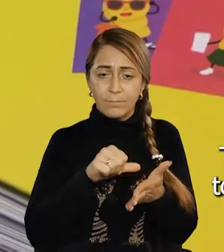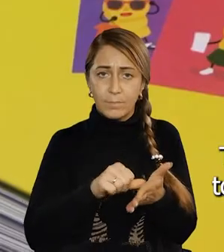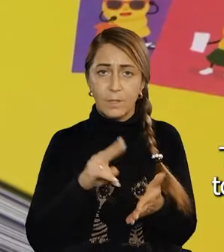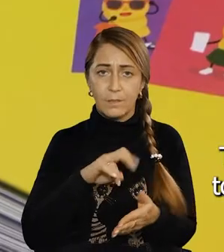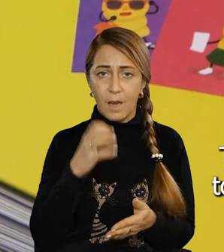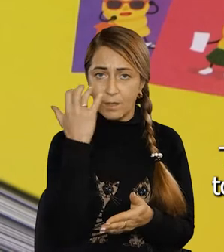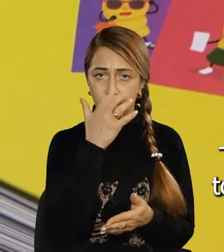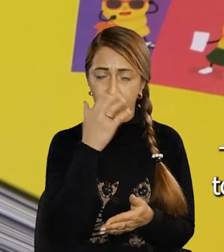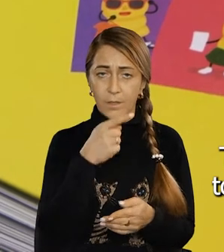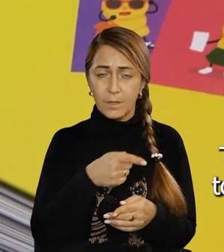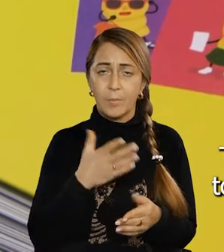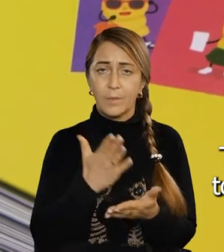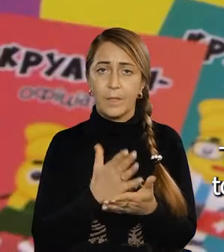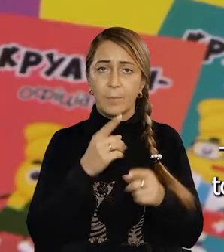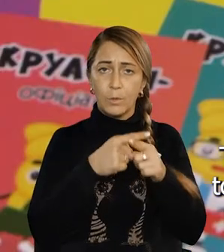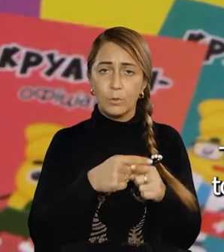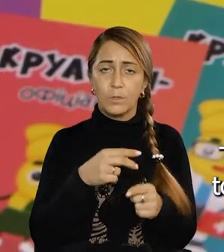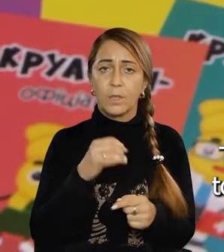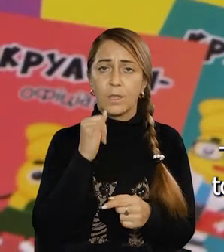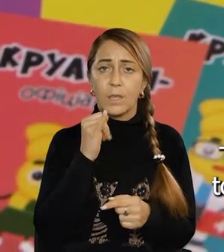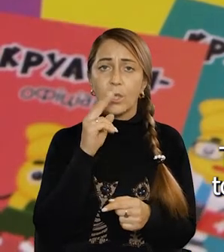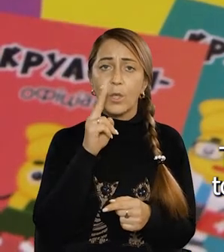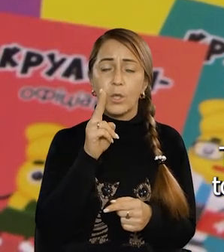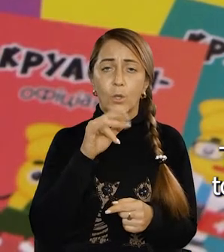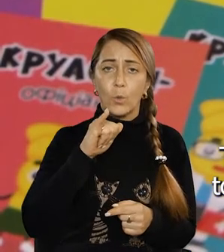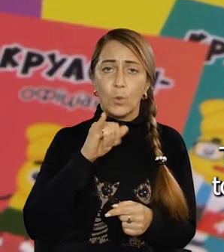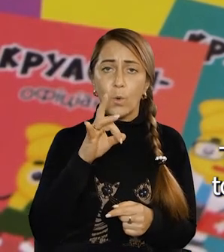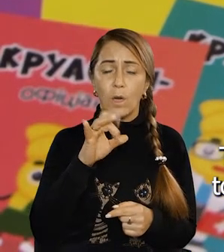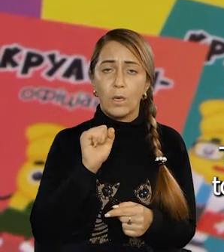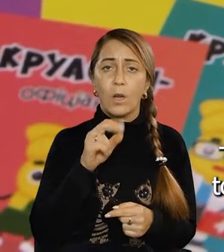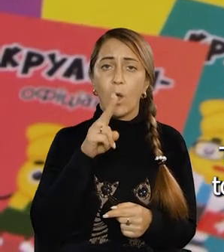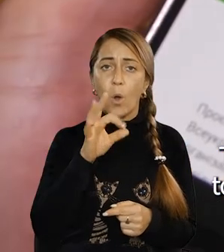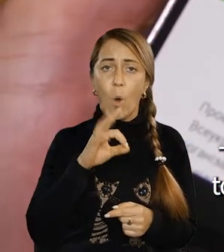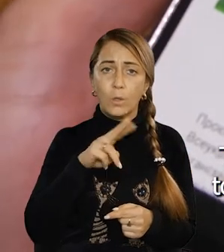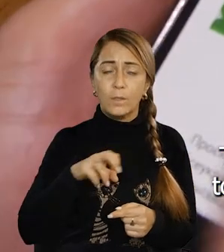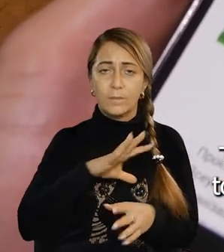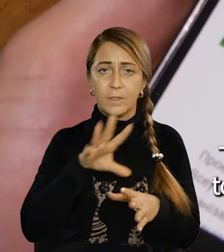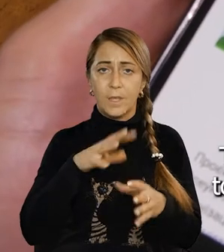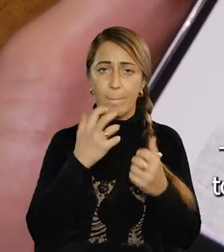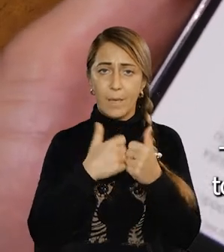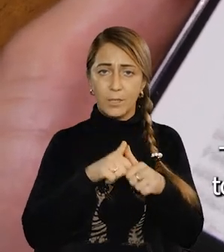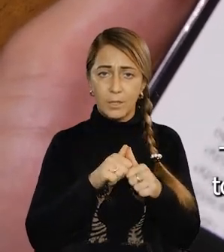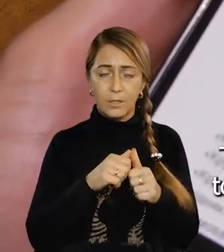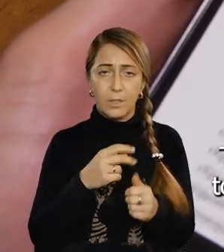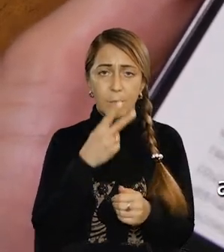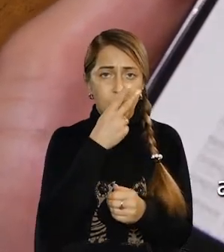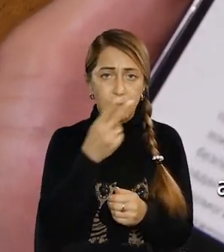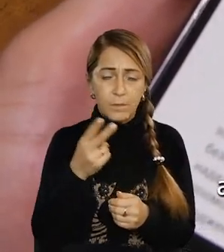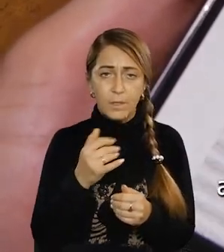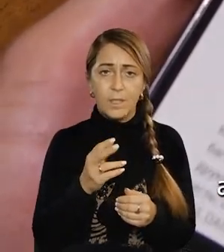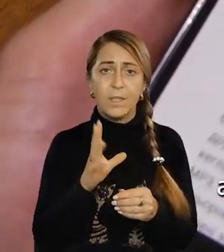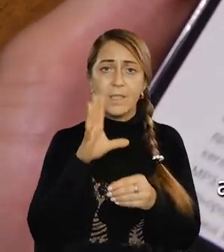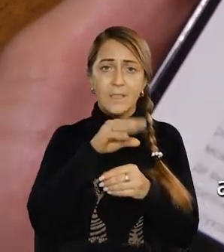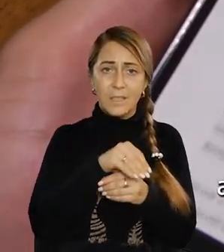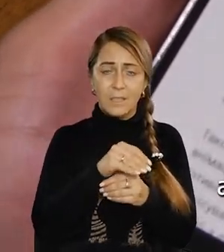У книгах розміщено QR-код, за яким можна перейти на сайт, де викладено книгу у всіх перелічених форматах для прослуховування і